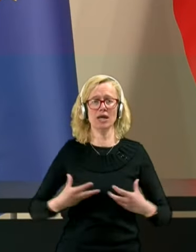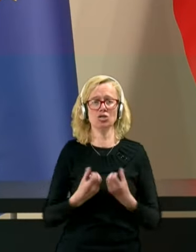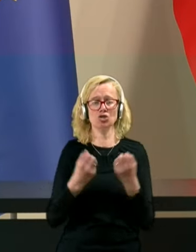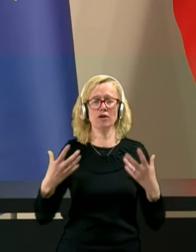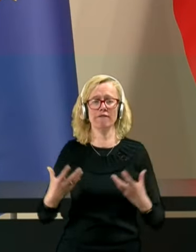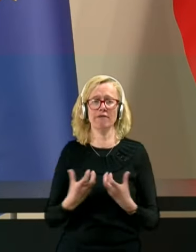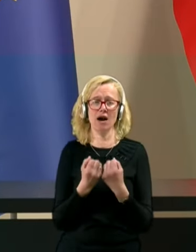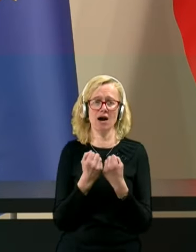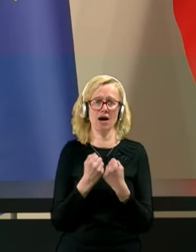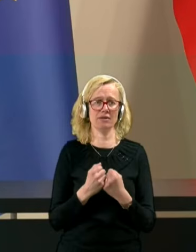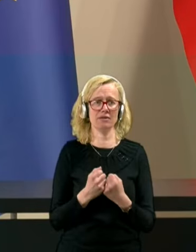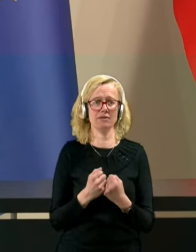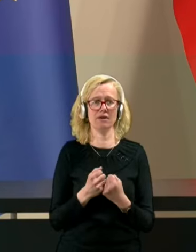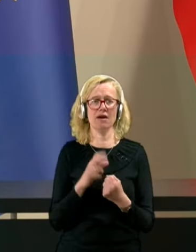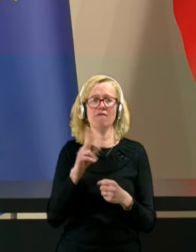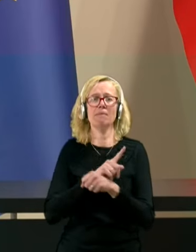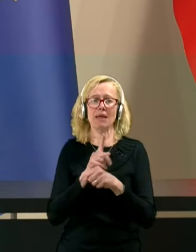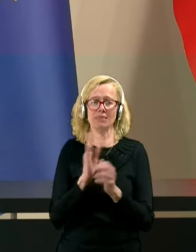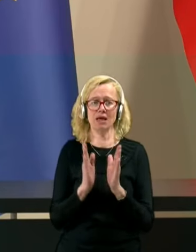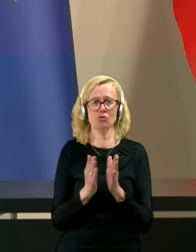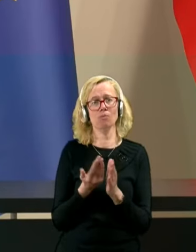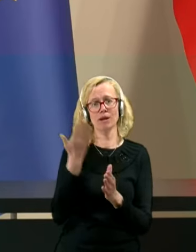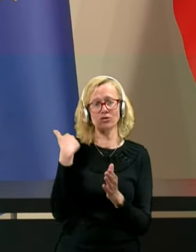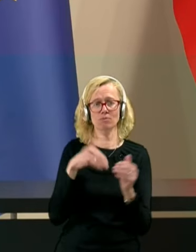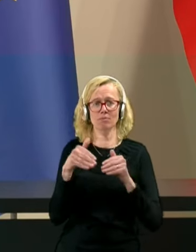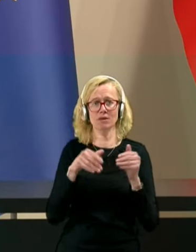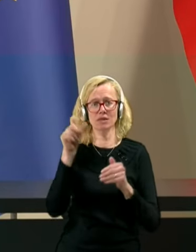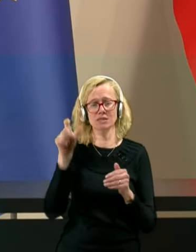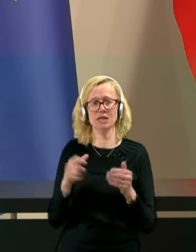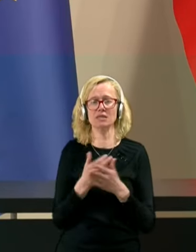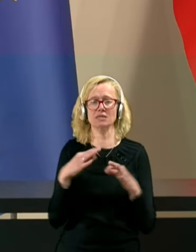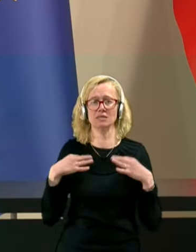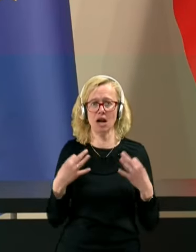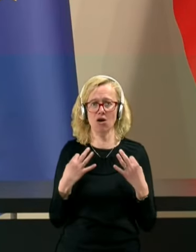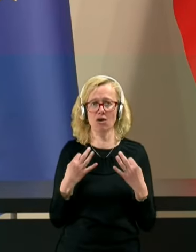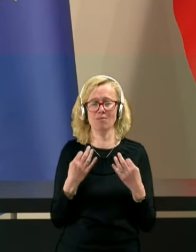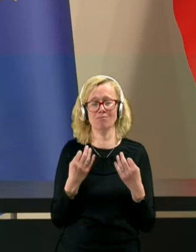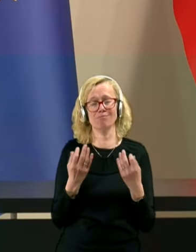v mandatu prejšnjega ministra za zdraje pa nekako ni šlo.